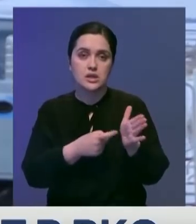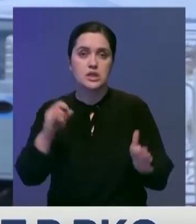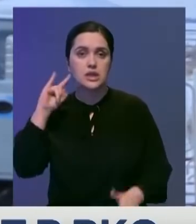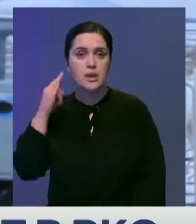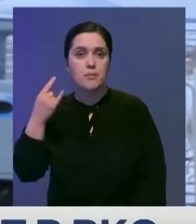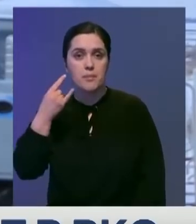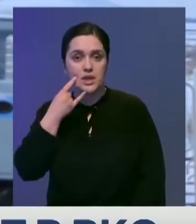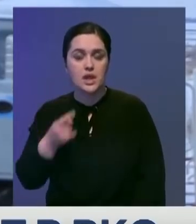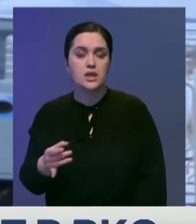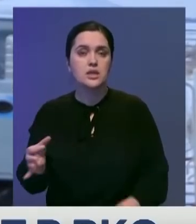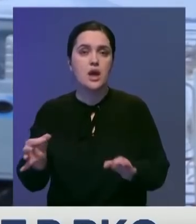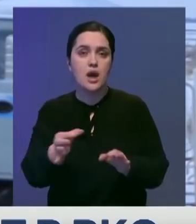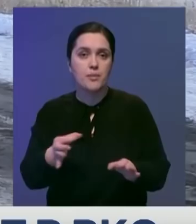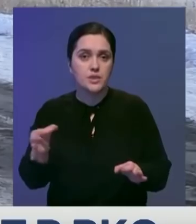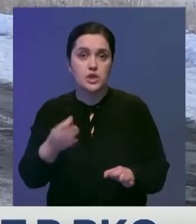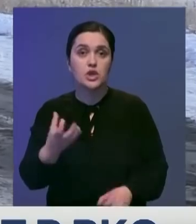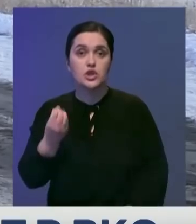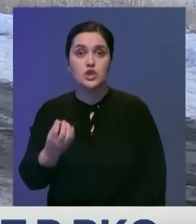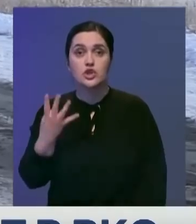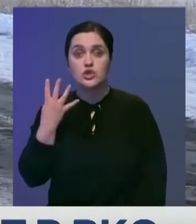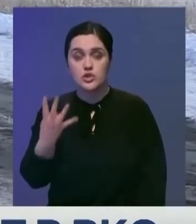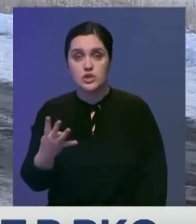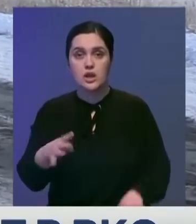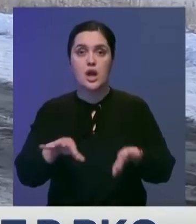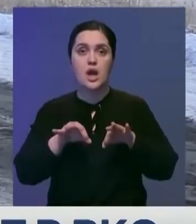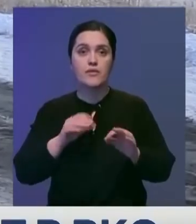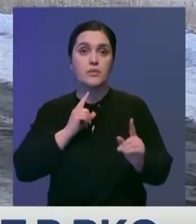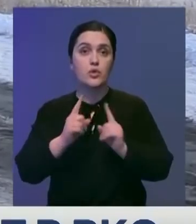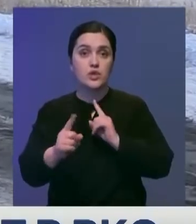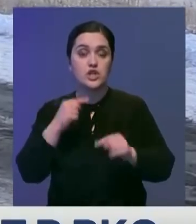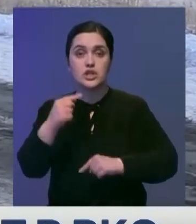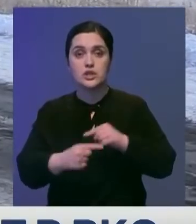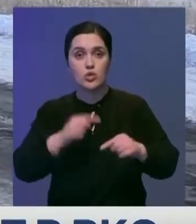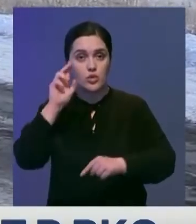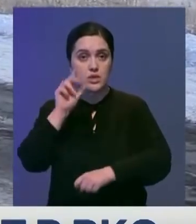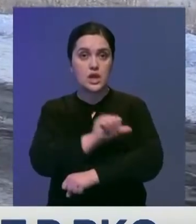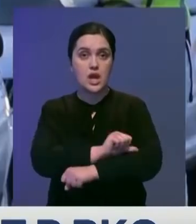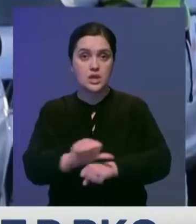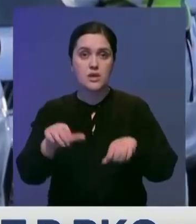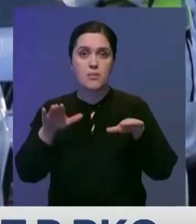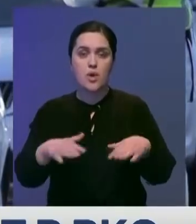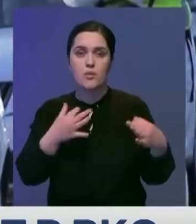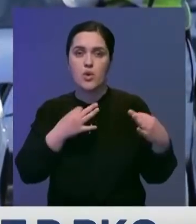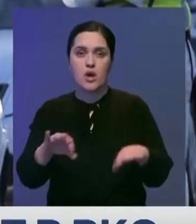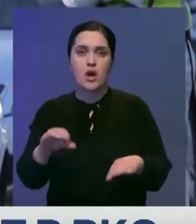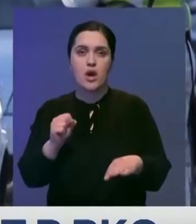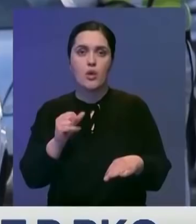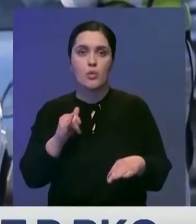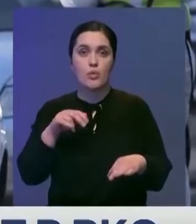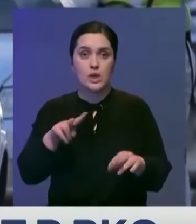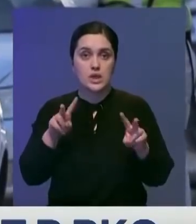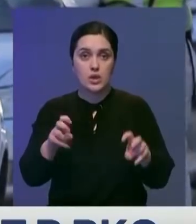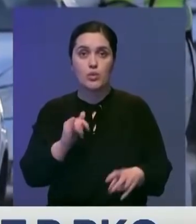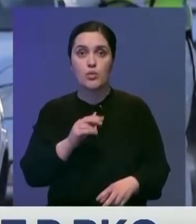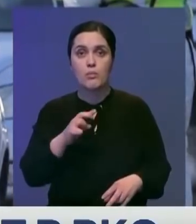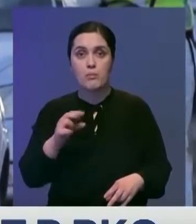Карагандинской и Павладарской областей. Еще четыре на автопереходах через госграницу в пунктах пропуска АОЛ, УБА,